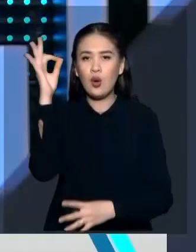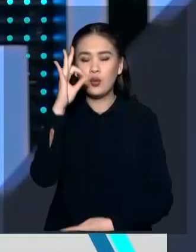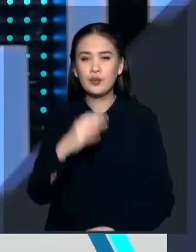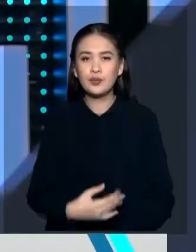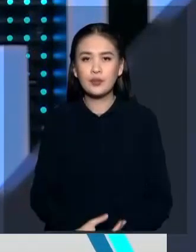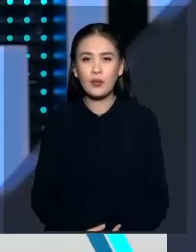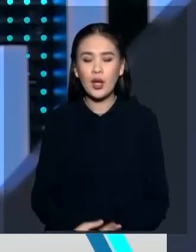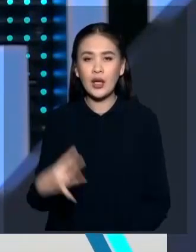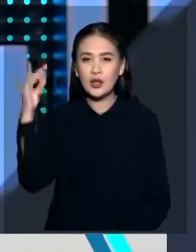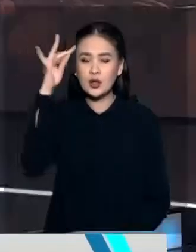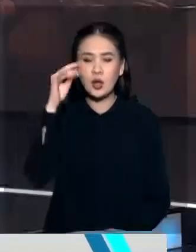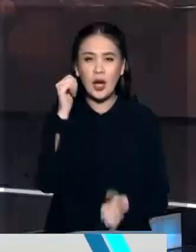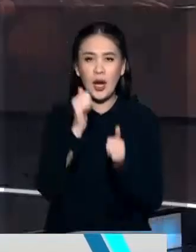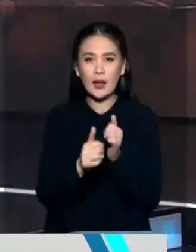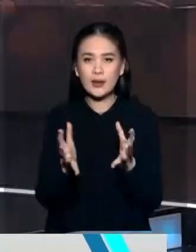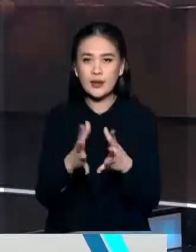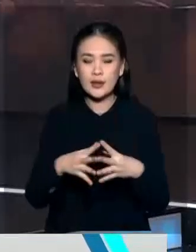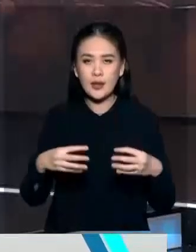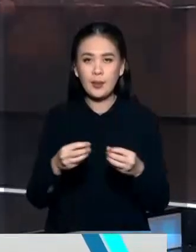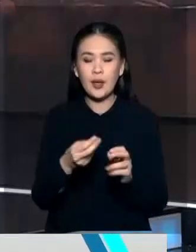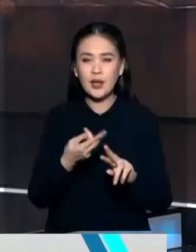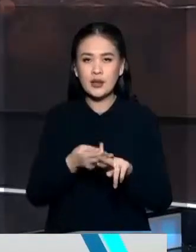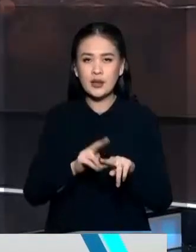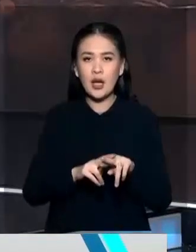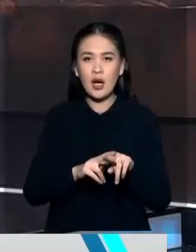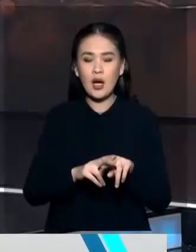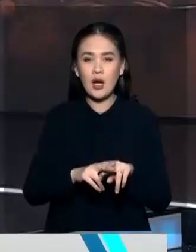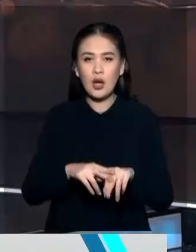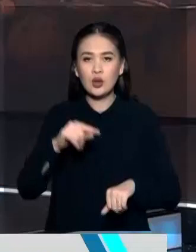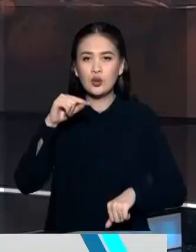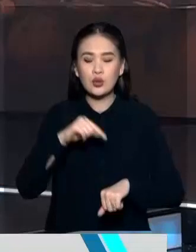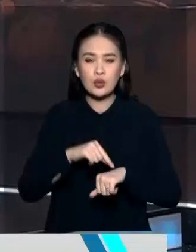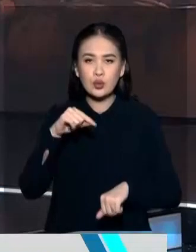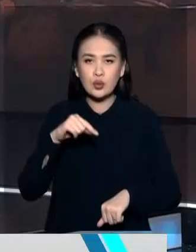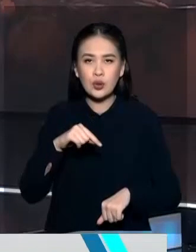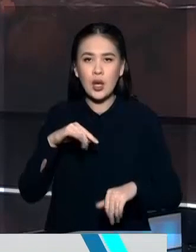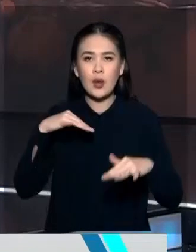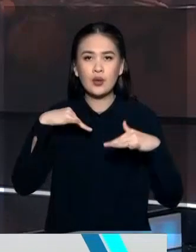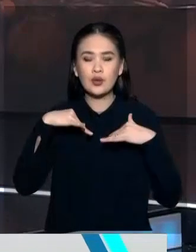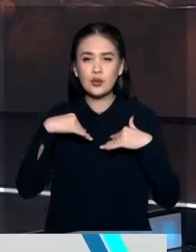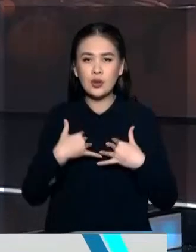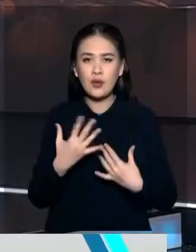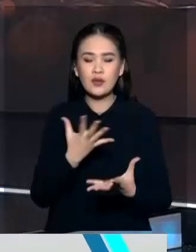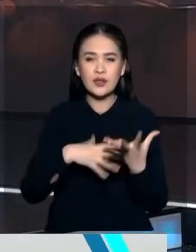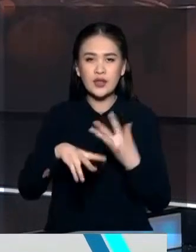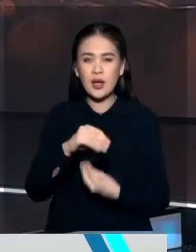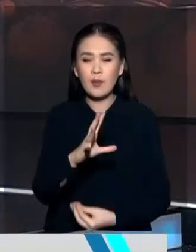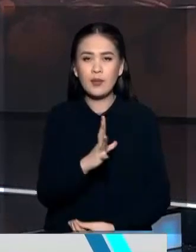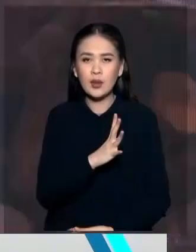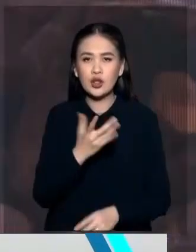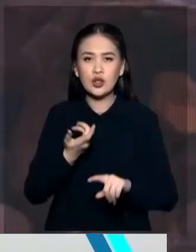История каждой семьи, она очень трогательна, эмоциональна. В эмоциональном плане всем было очень сложно.